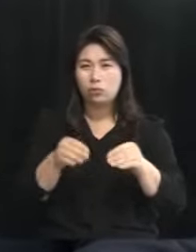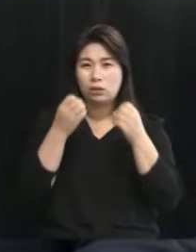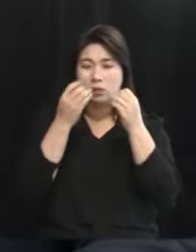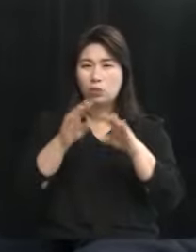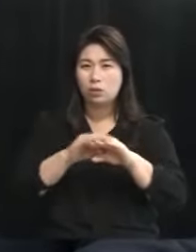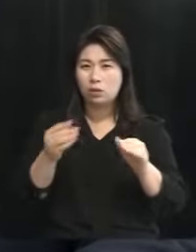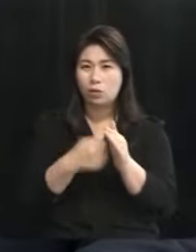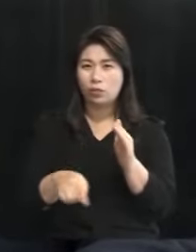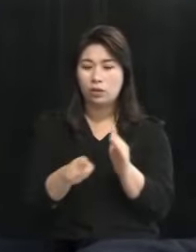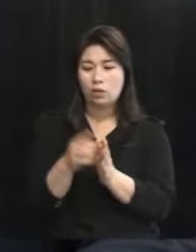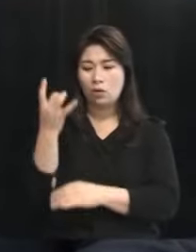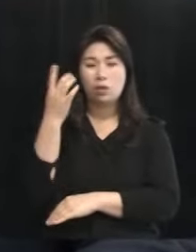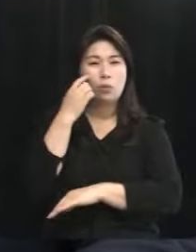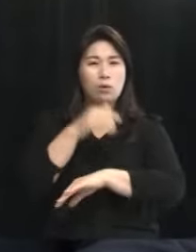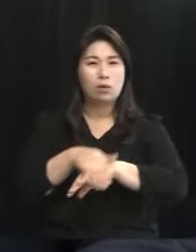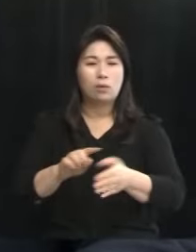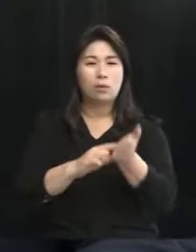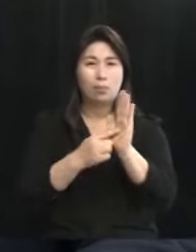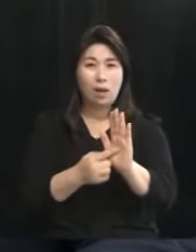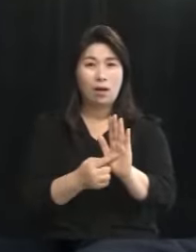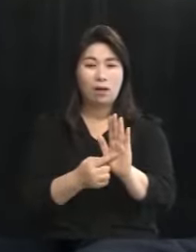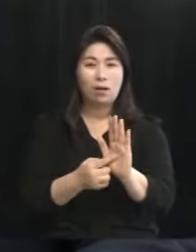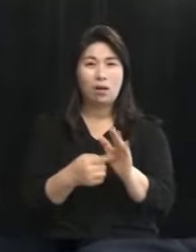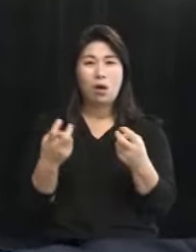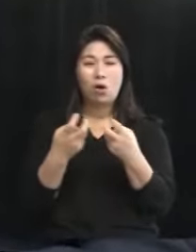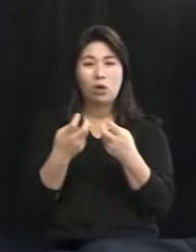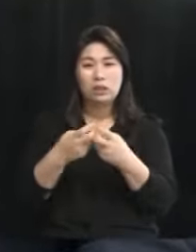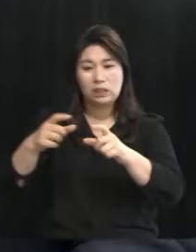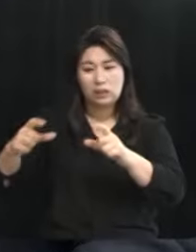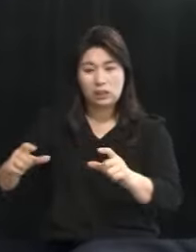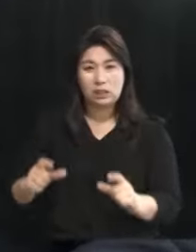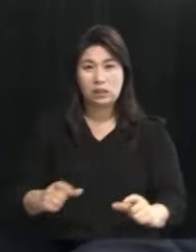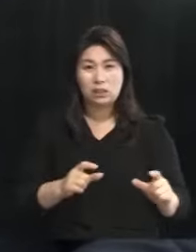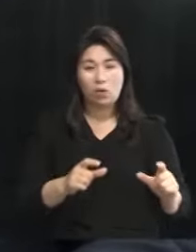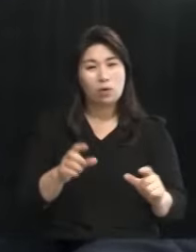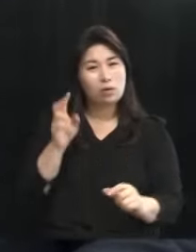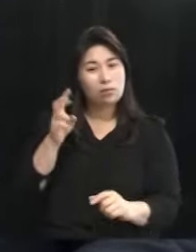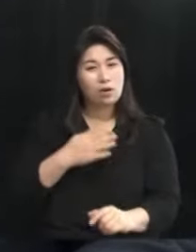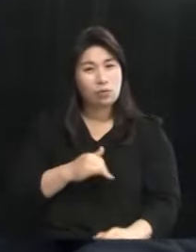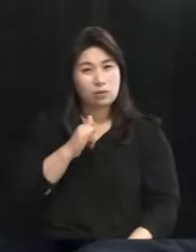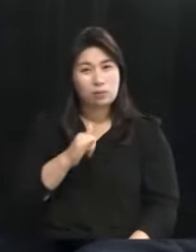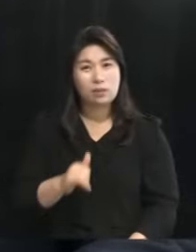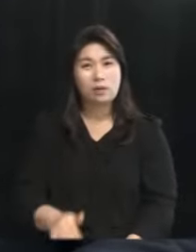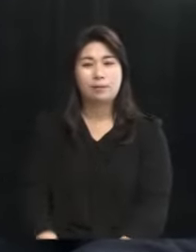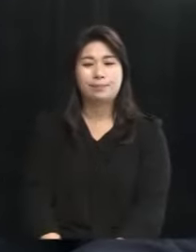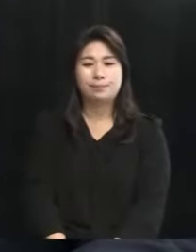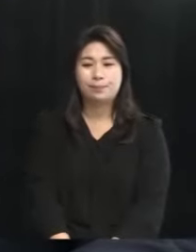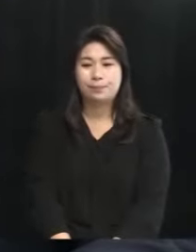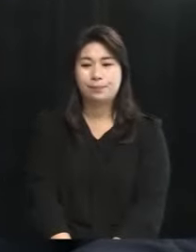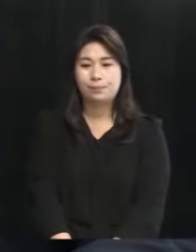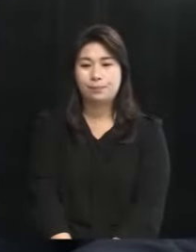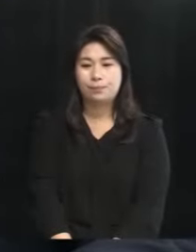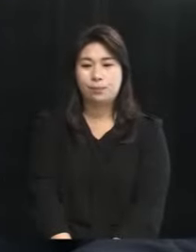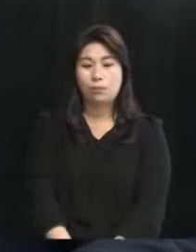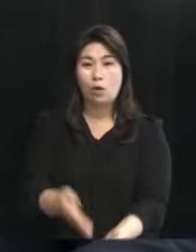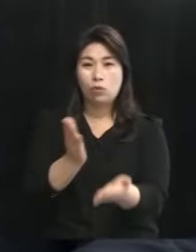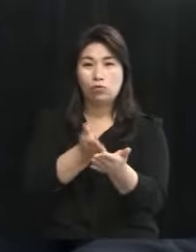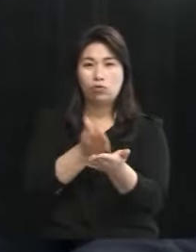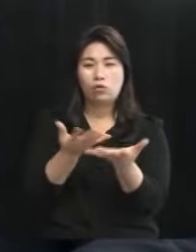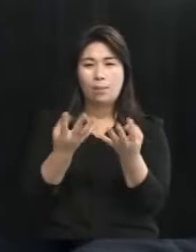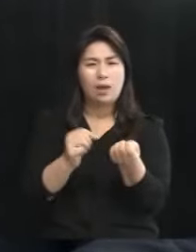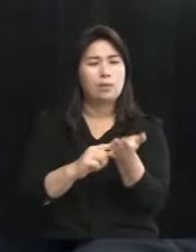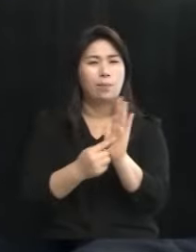기본계획을 발표한 바 있는데 혹시 어느 지역에 예정되어 있는지 알고 계십니까? 유수가 많이